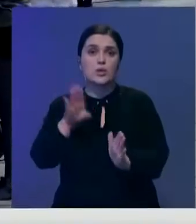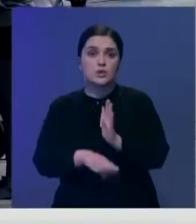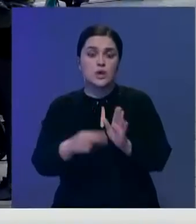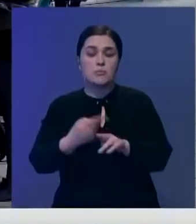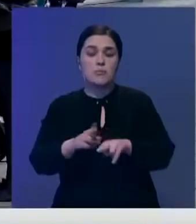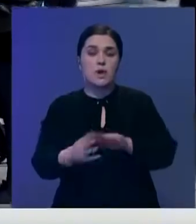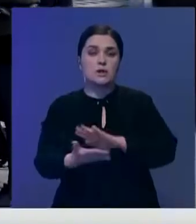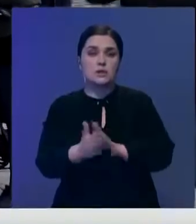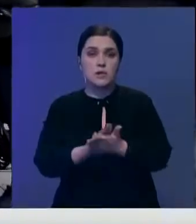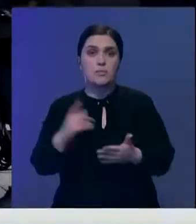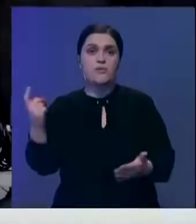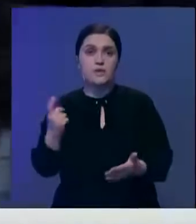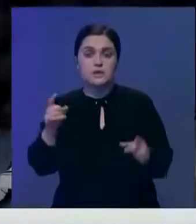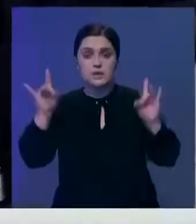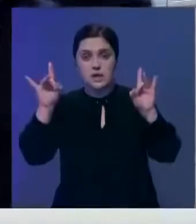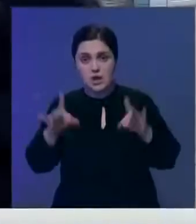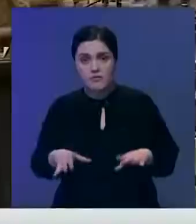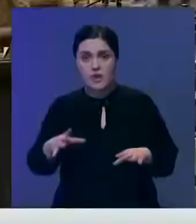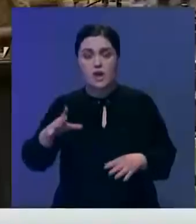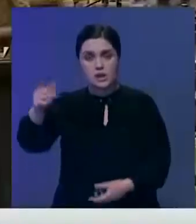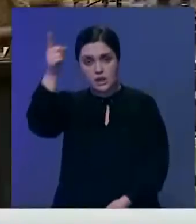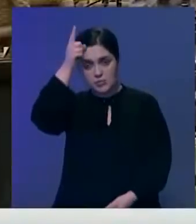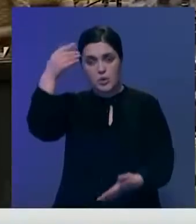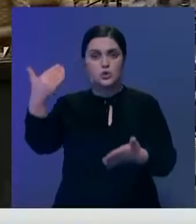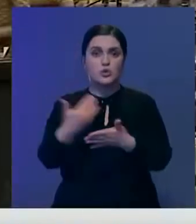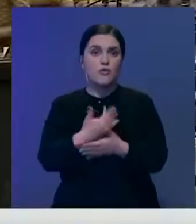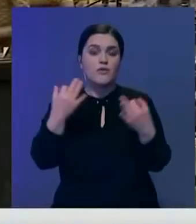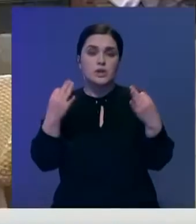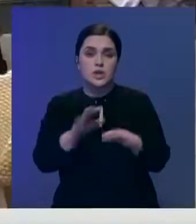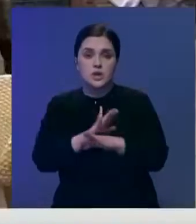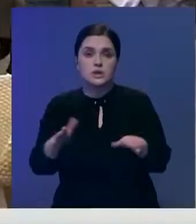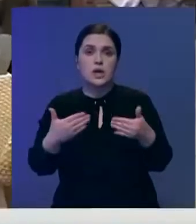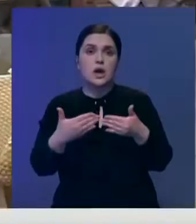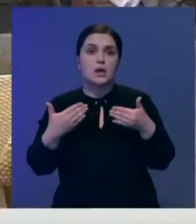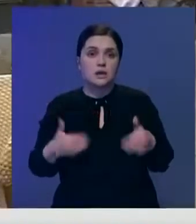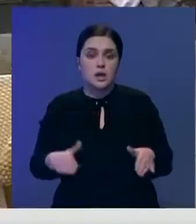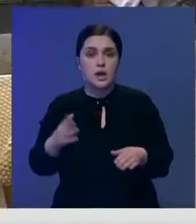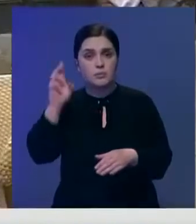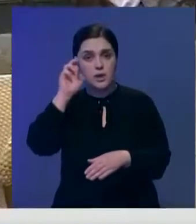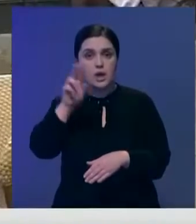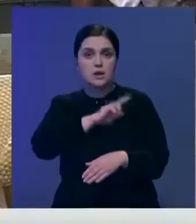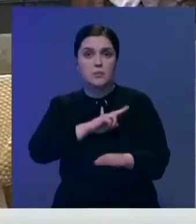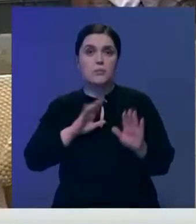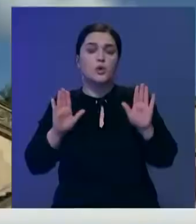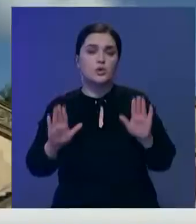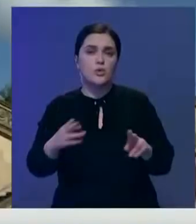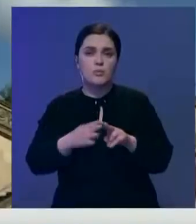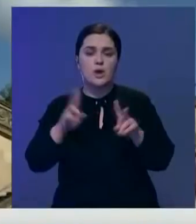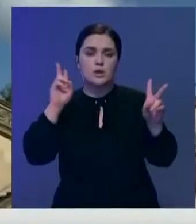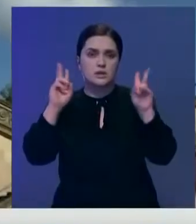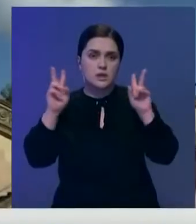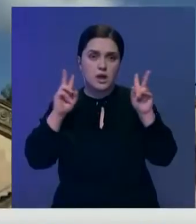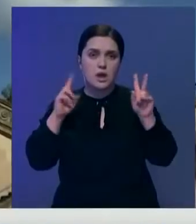эпидситуации владельцам кафе и ресторанов в Германии снова не разрешили открыться. В стране работают только салоны красоты,